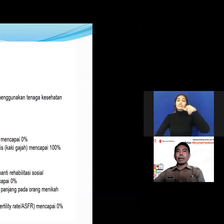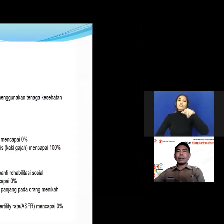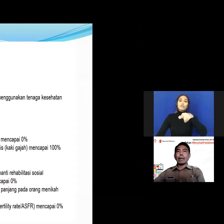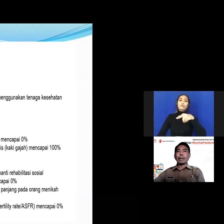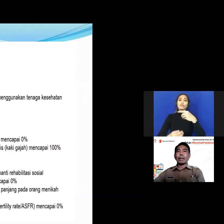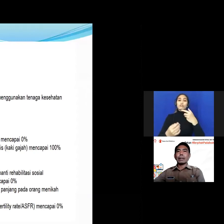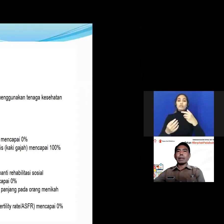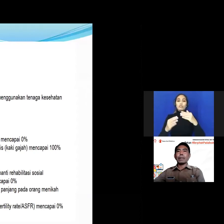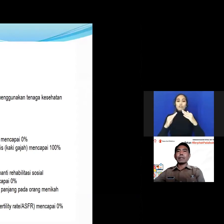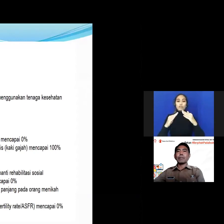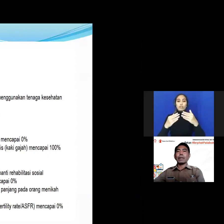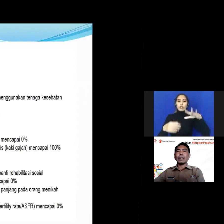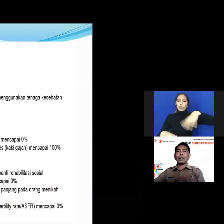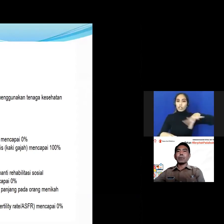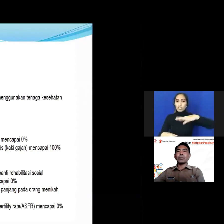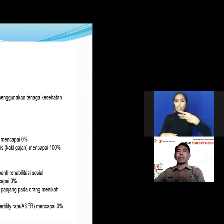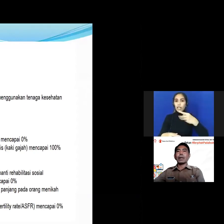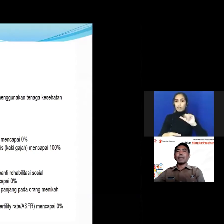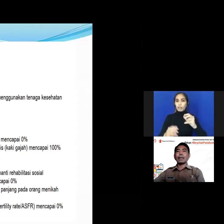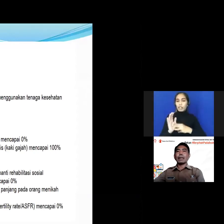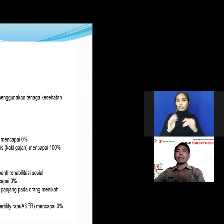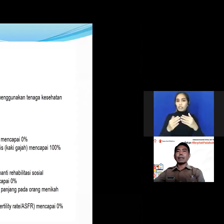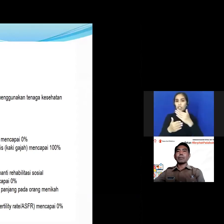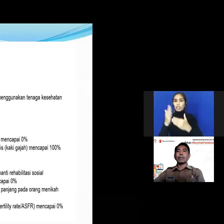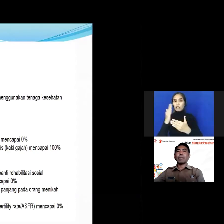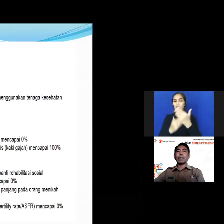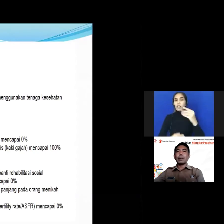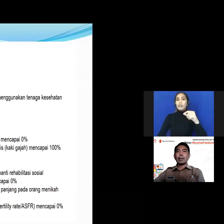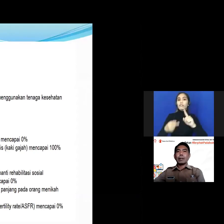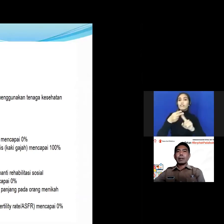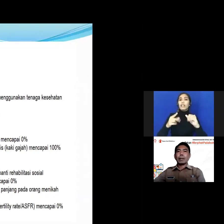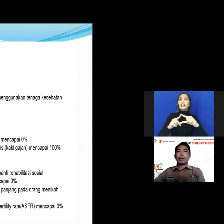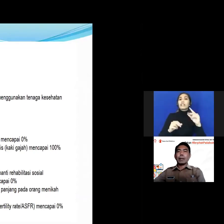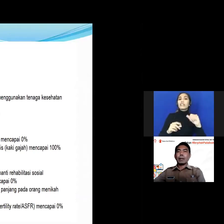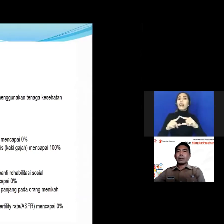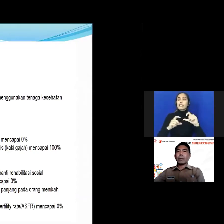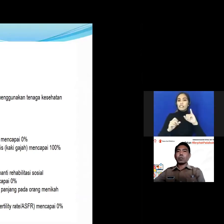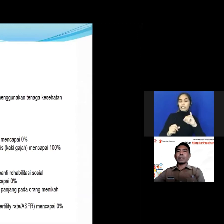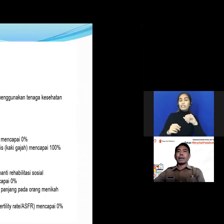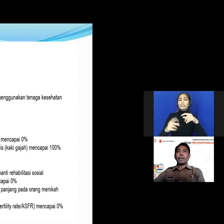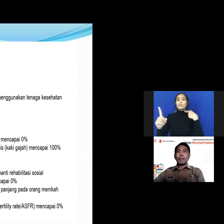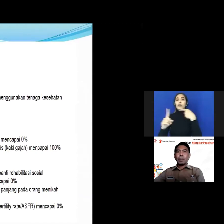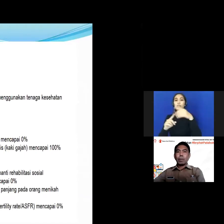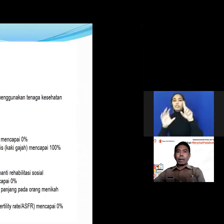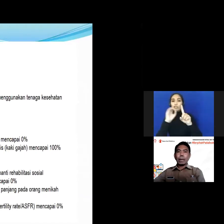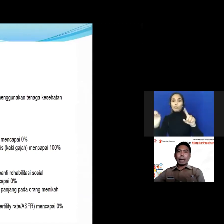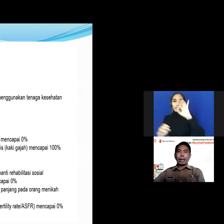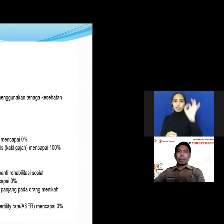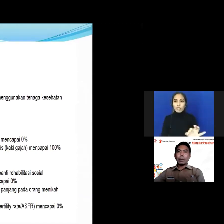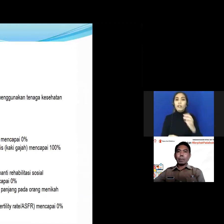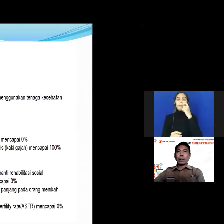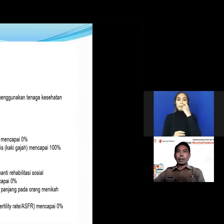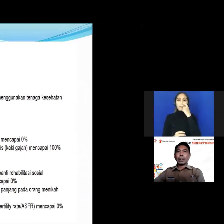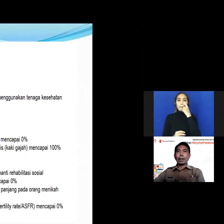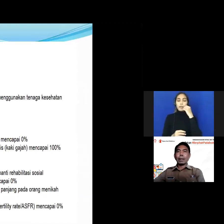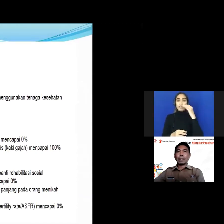tangga yang menjalankan eliminasi malaria kusta filariasis mencapai 100% mungkin hal-hal lain